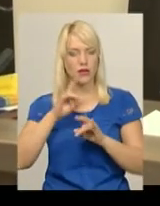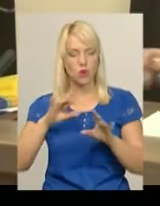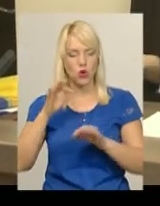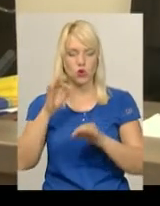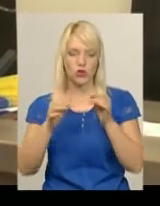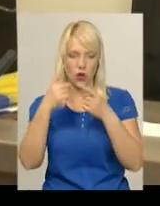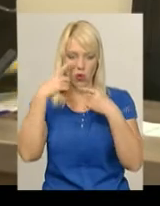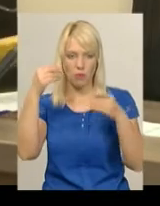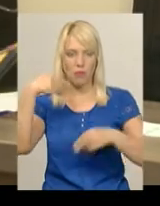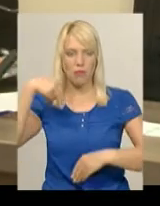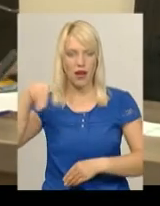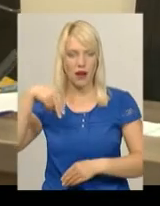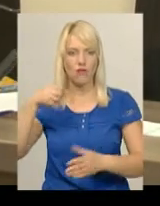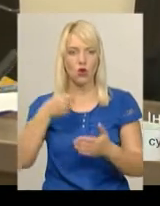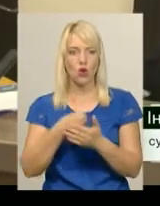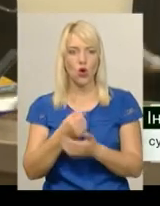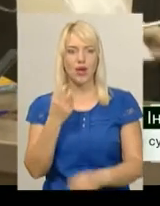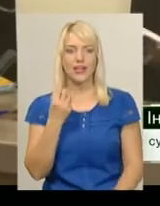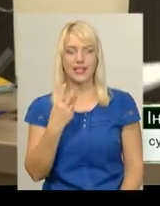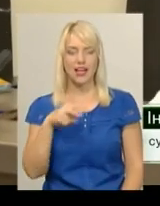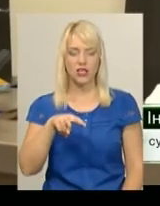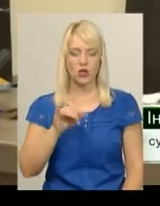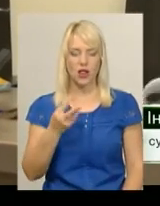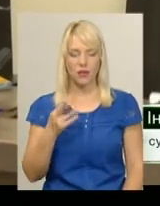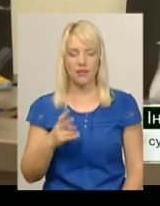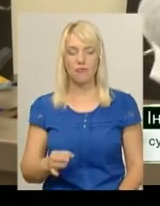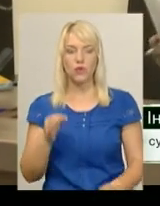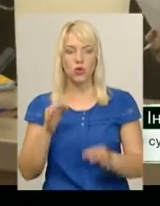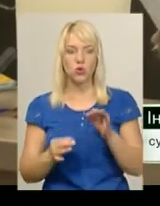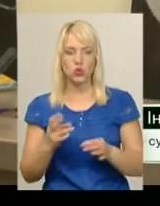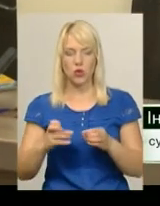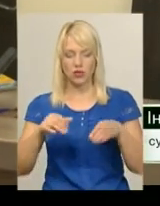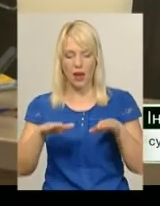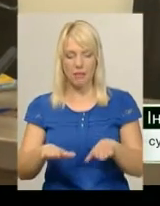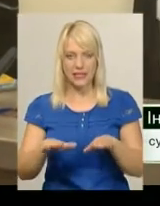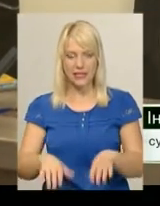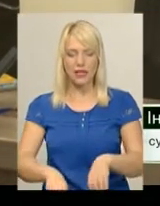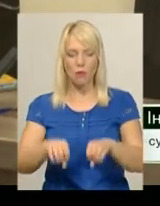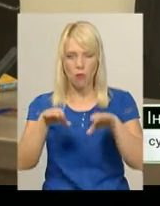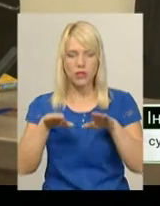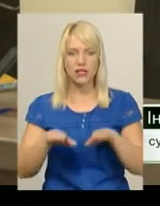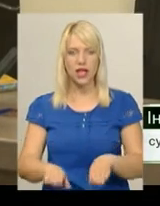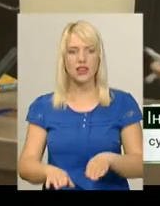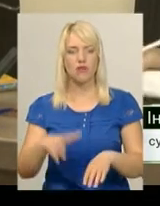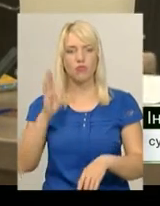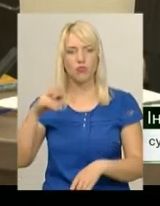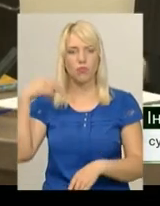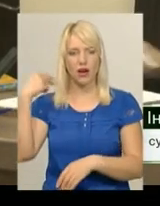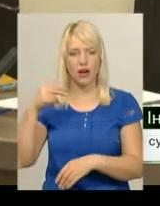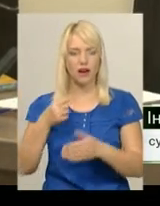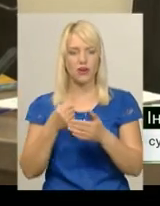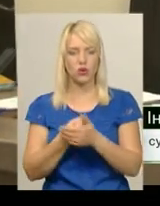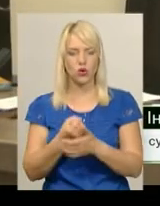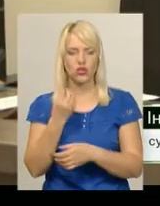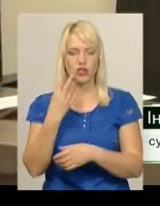перерву у засіданні до 13 липня. Суд на місці постановив по справі оголосити перерву до 14 години